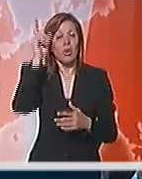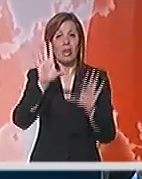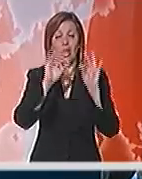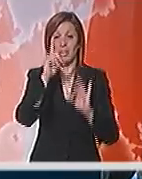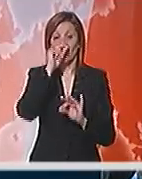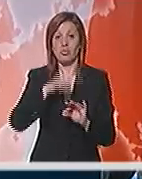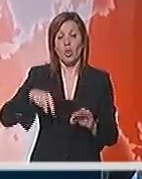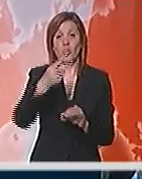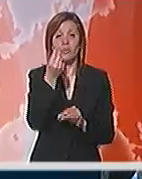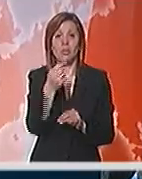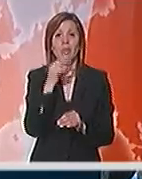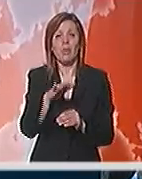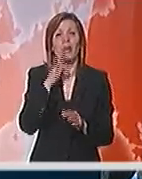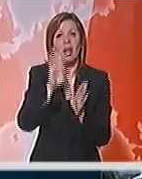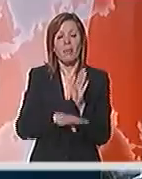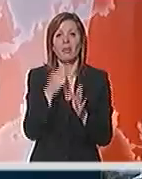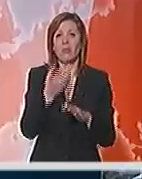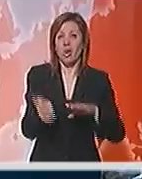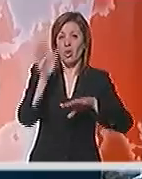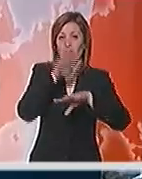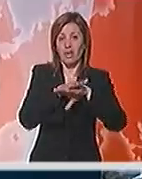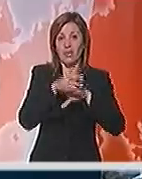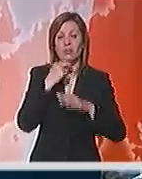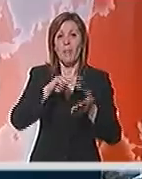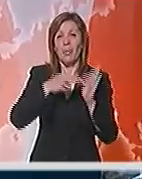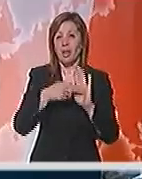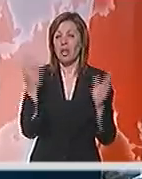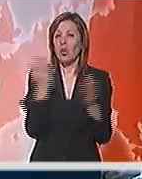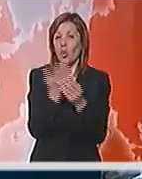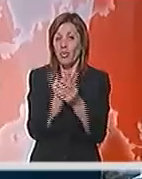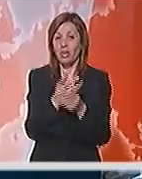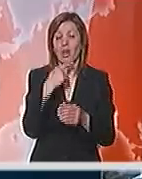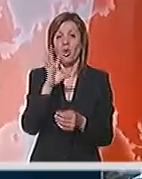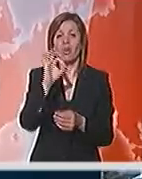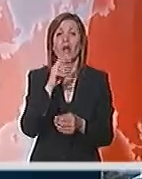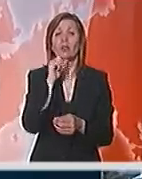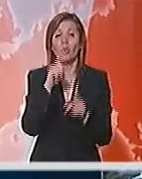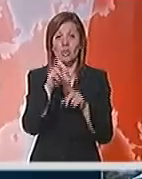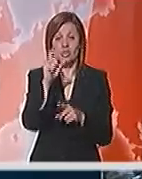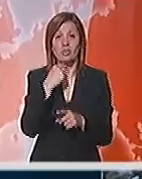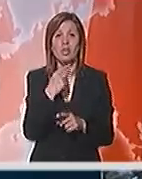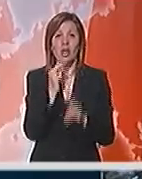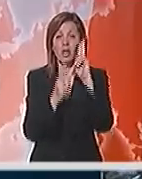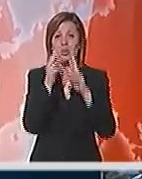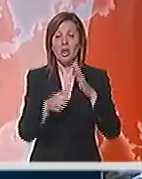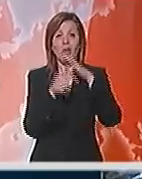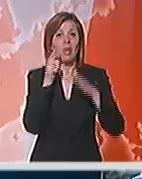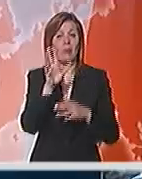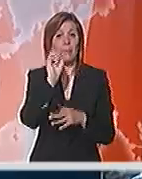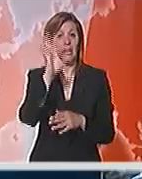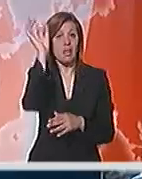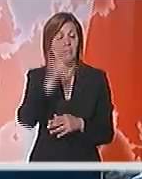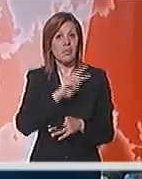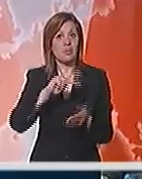deset opštine u Srbiji koje imaju najmanje stepen pokrivenosti adekvatnim planskim dokumentima, izjavio je Oliver Dulić i naglasio da glavni grad ima samo 15